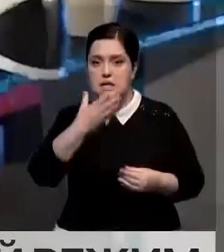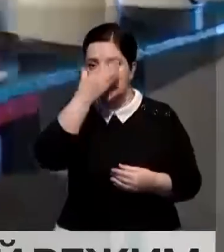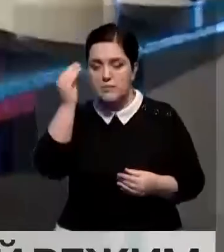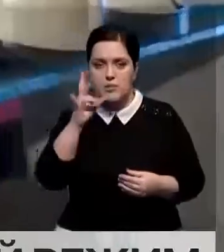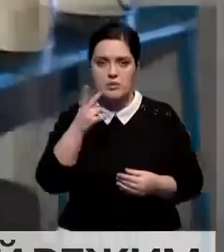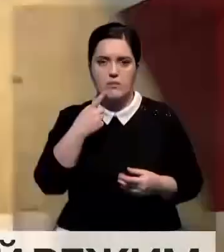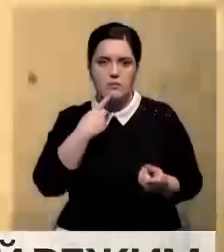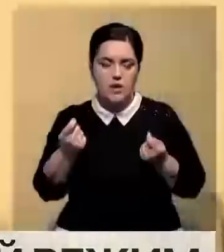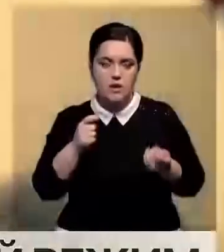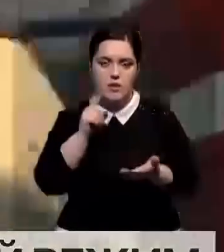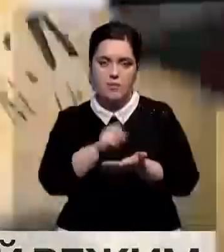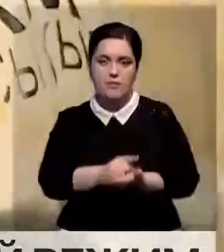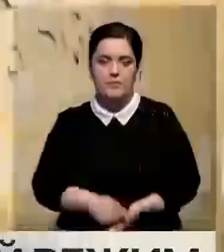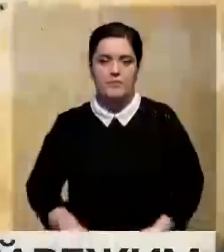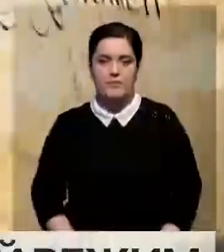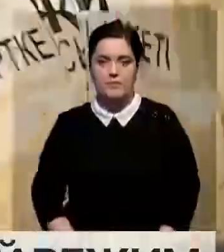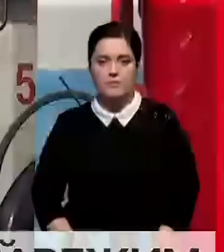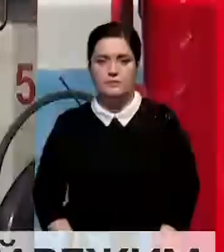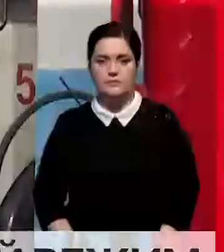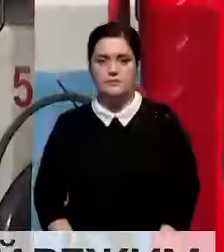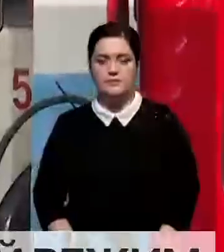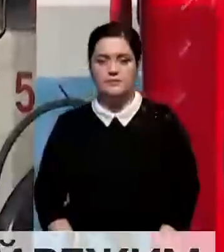не забывать о мерах безопасности.